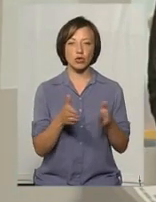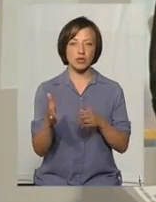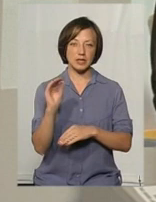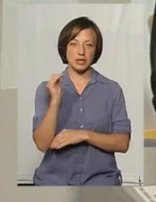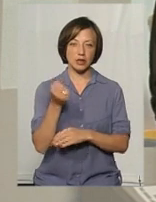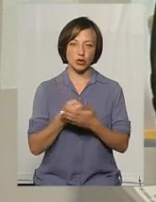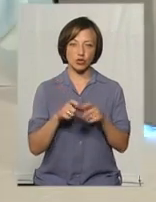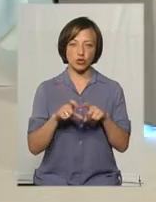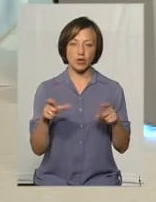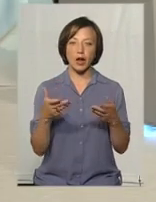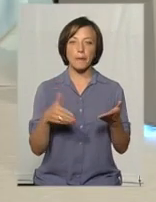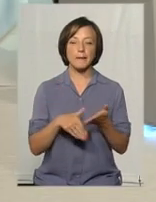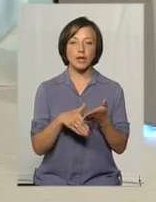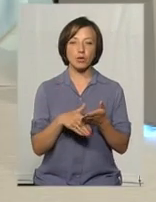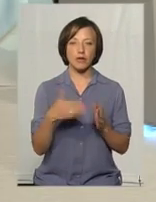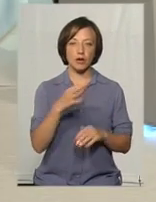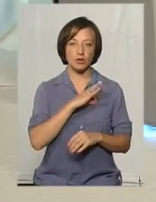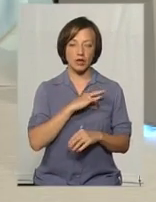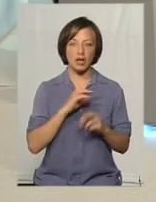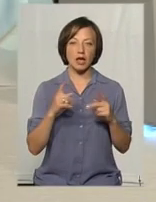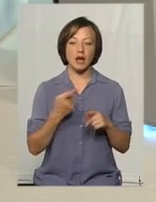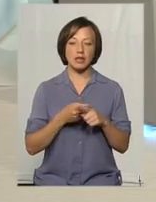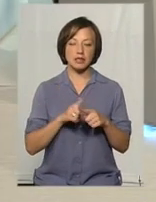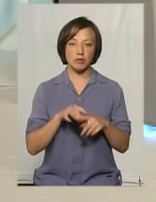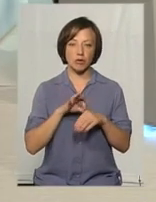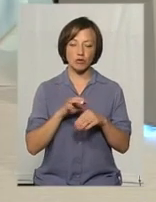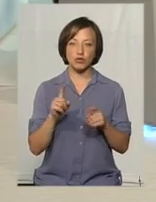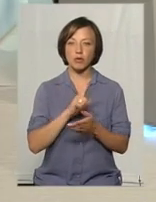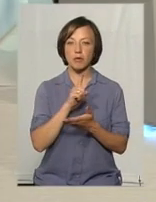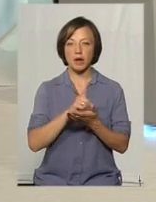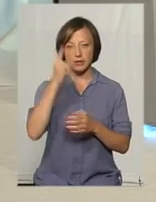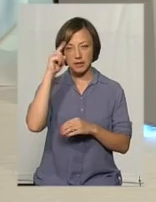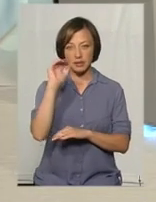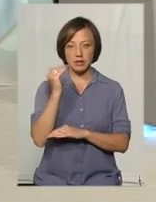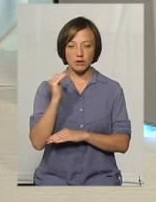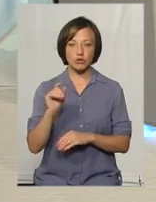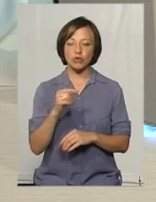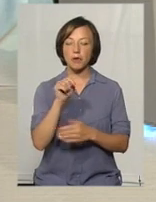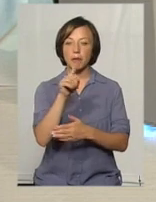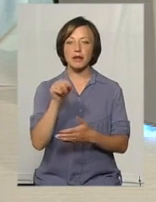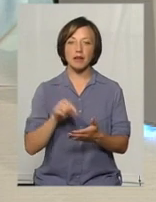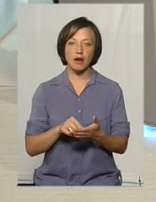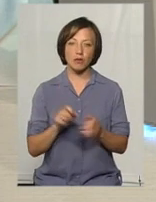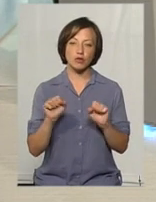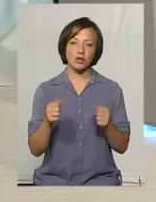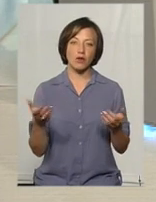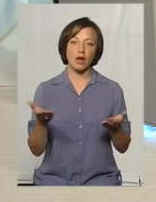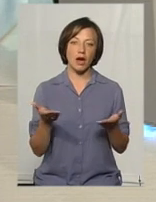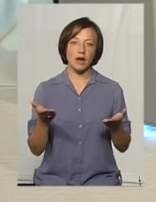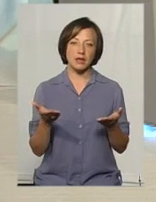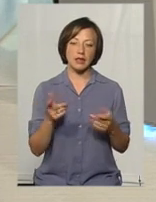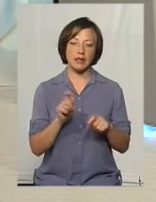школи? Якими методиками ви користуєтесь? Як це проходить? Що має знати дитина? Що ви в неї питаєте? Можливо, якісь